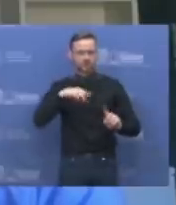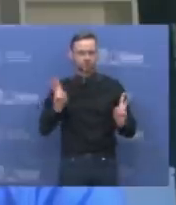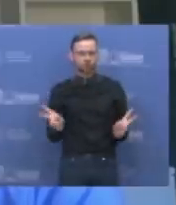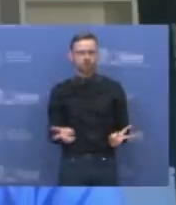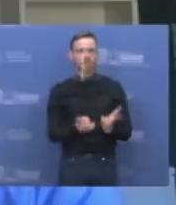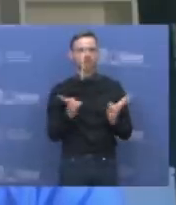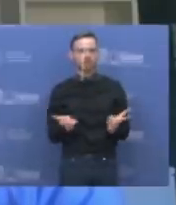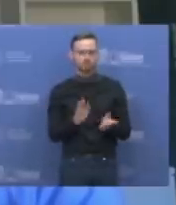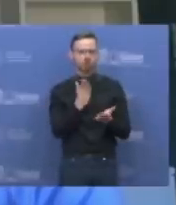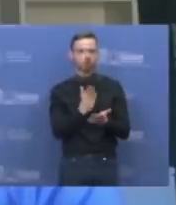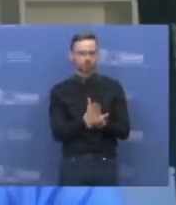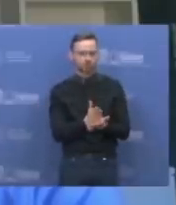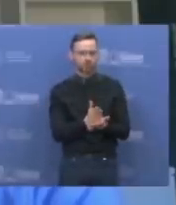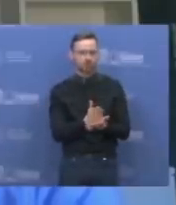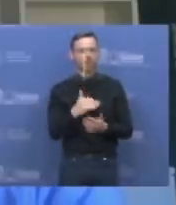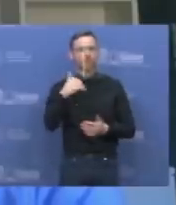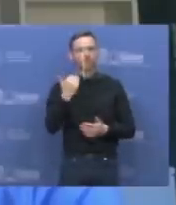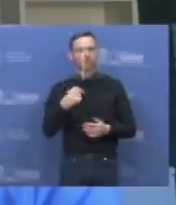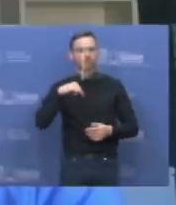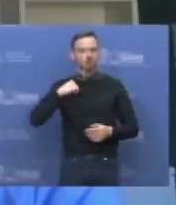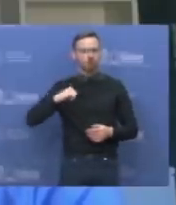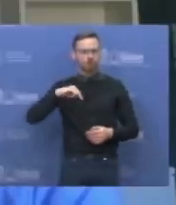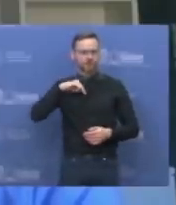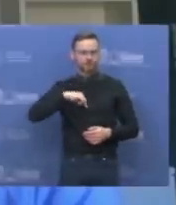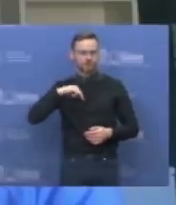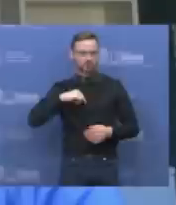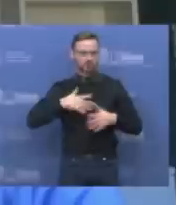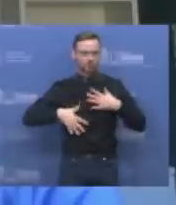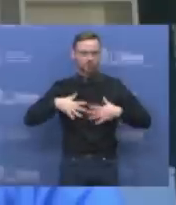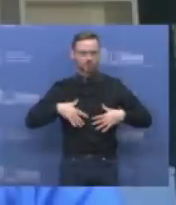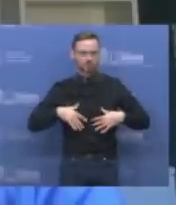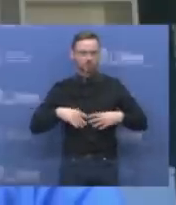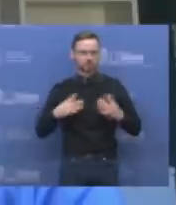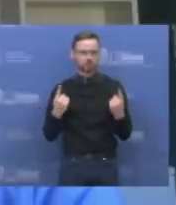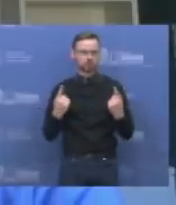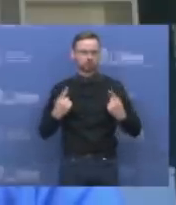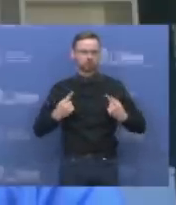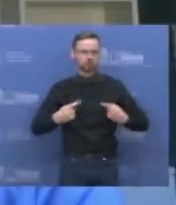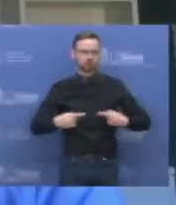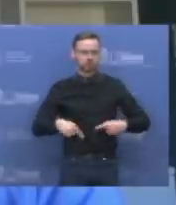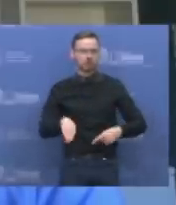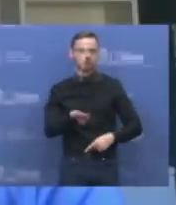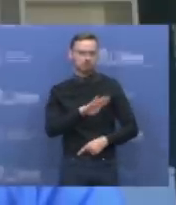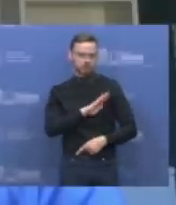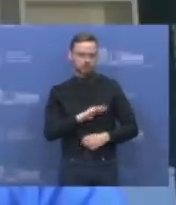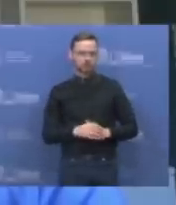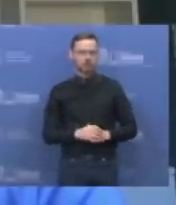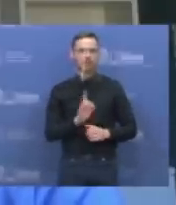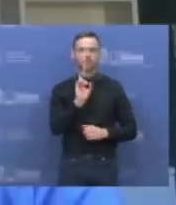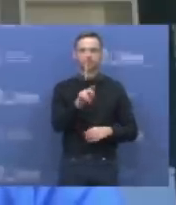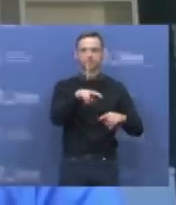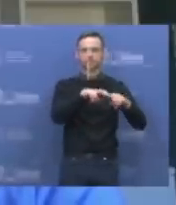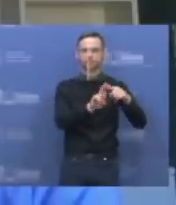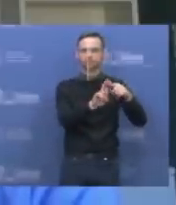tokių naudras, kurios dažnai nužudo žmonės, kai juos užpola virusai. Bet kodėl ta šikšnos